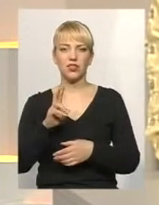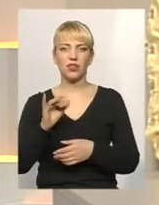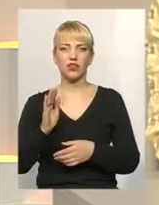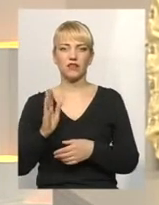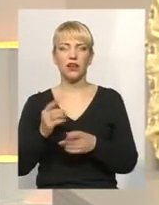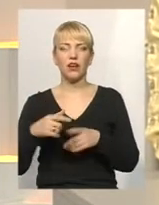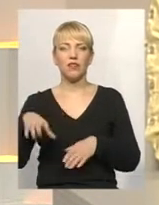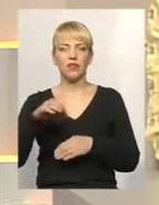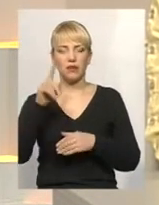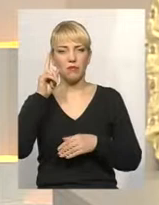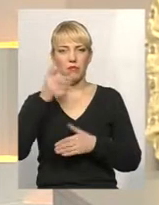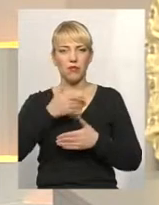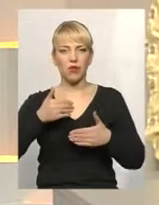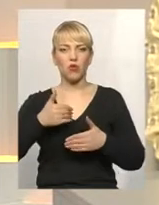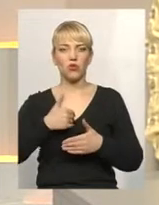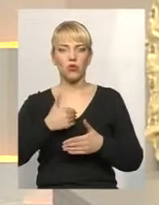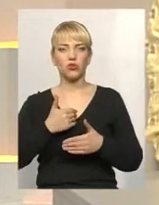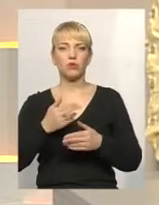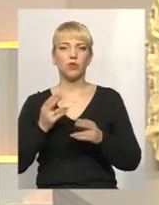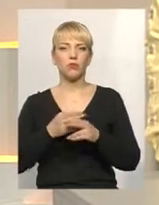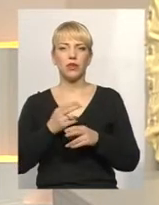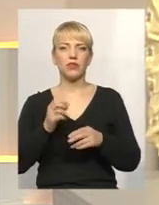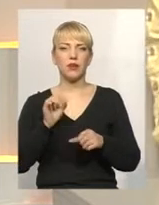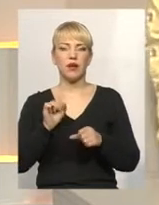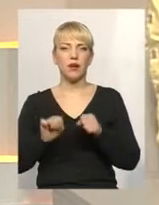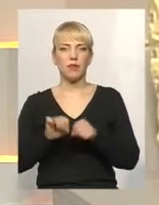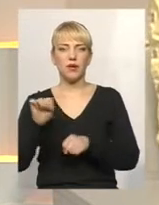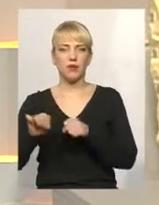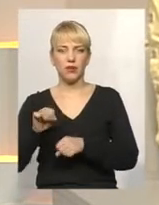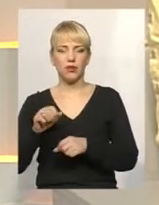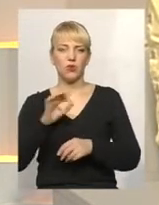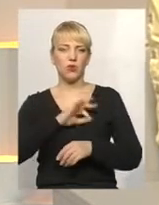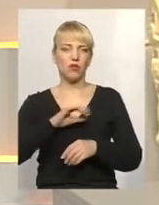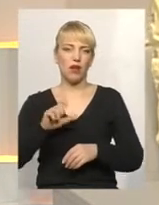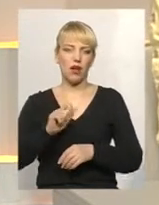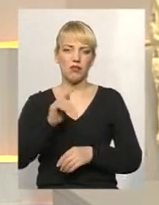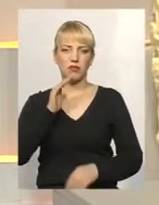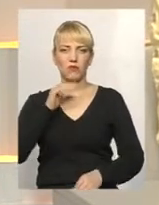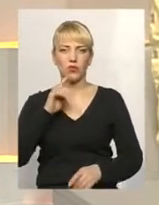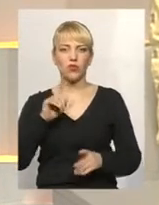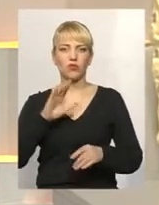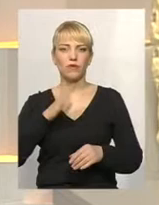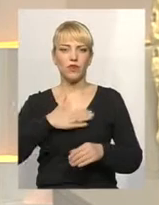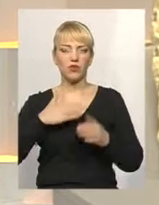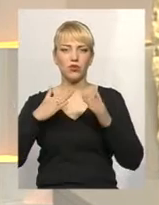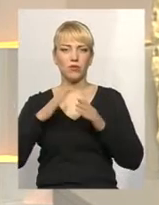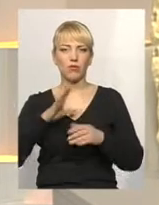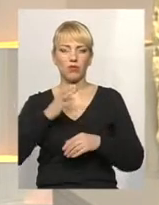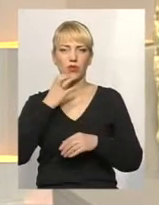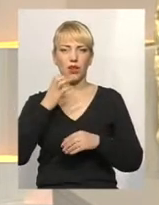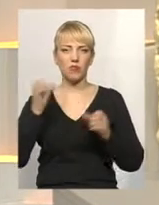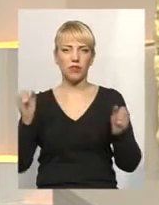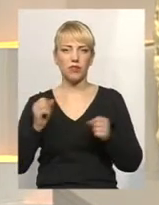всі, ми з вами хочемо безперебійно користуватися водою, газом, хочемо, щоб у наших оселях було тепло взимку, комфортно